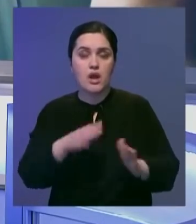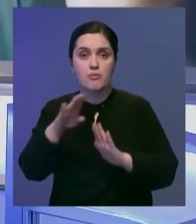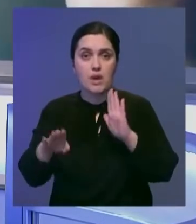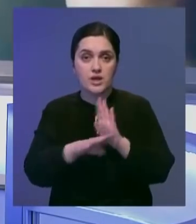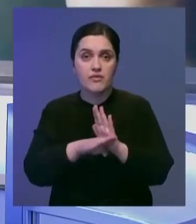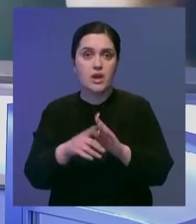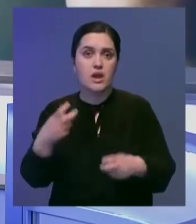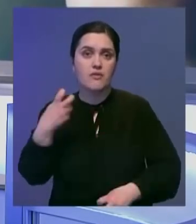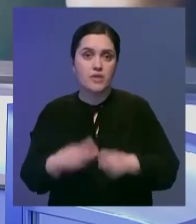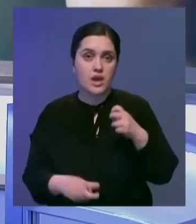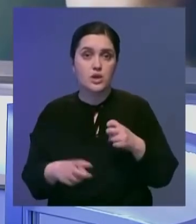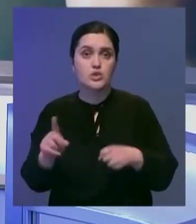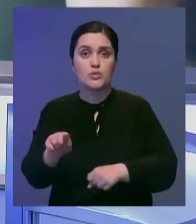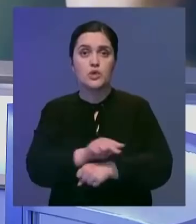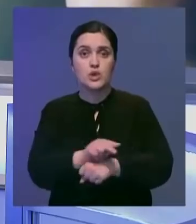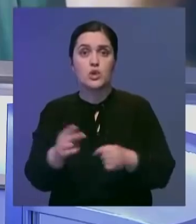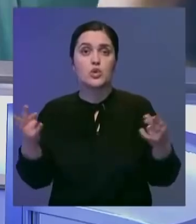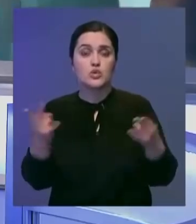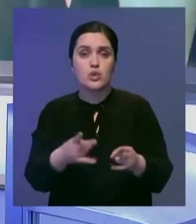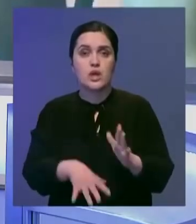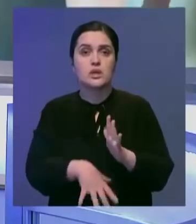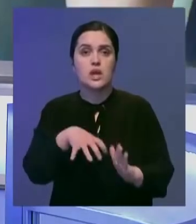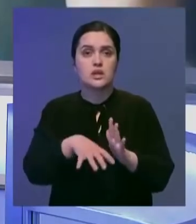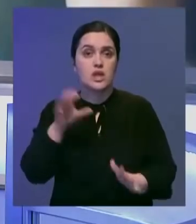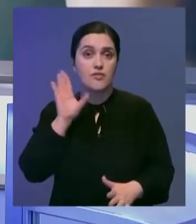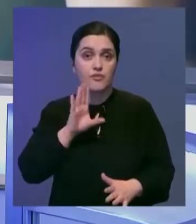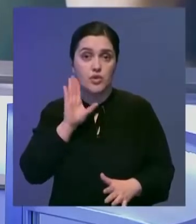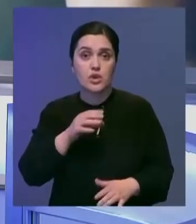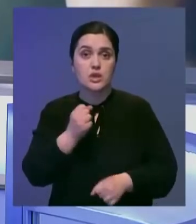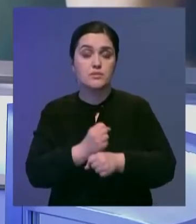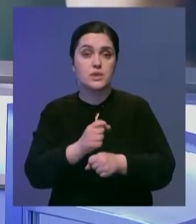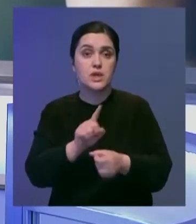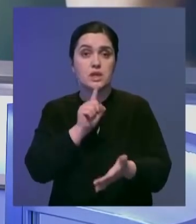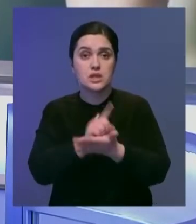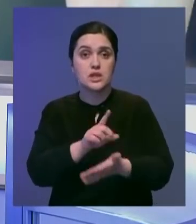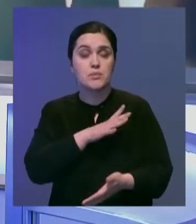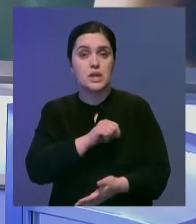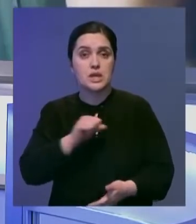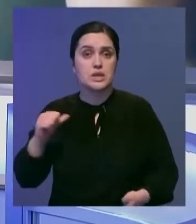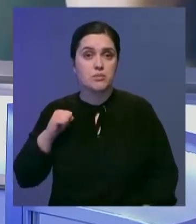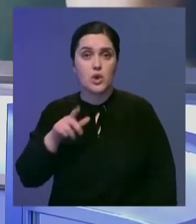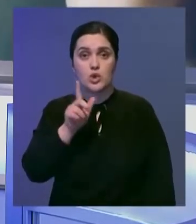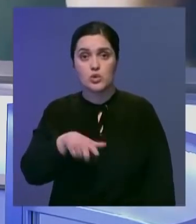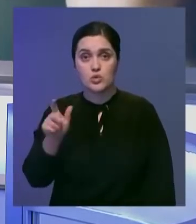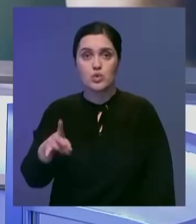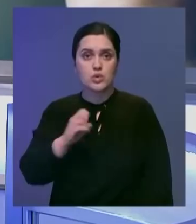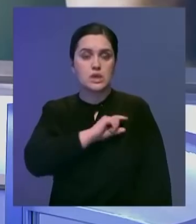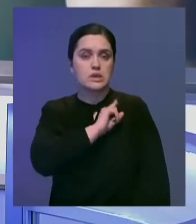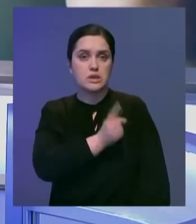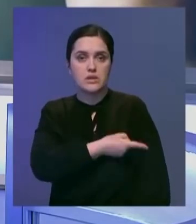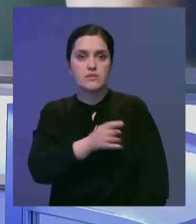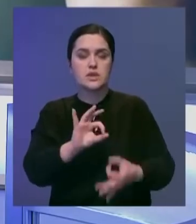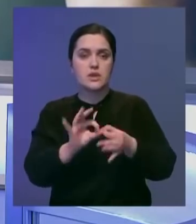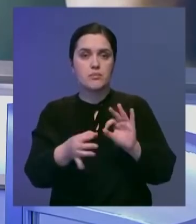В подвале здания произошла авария. Чтобы устранить ее, нужно сначала откачать воду. Причем сделать это должны сами жильцы. Но